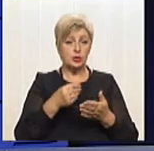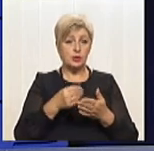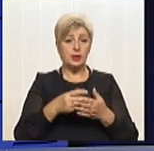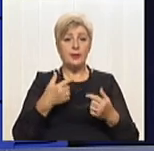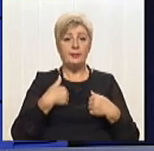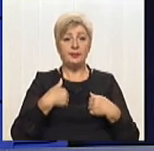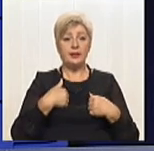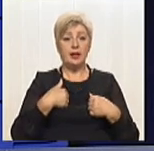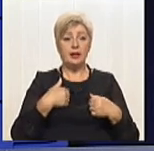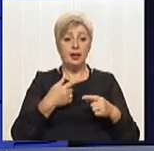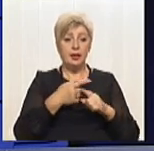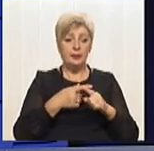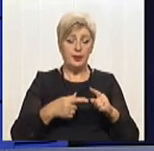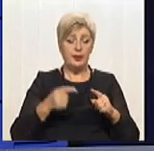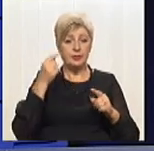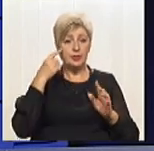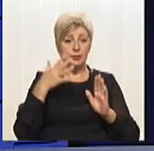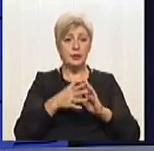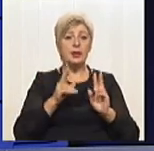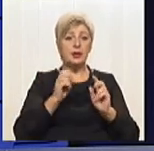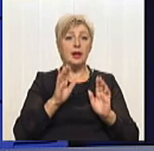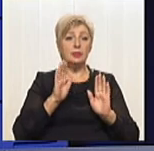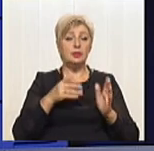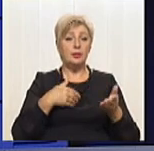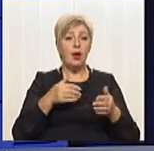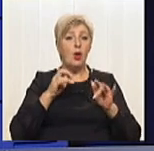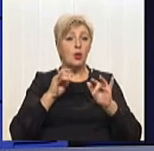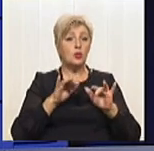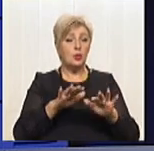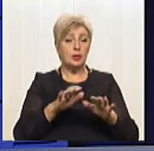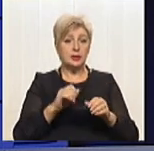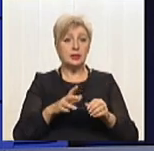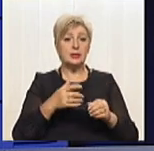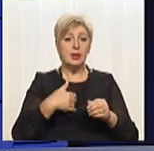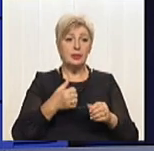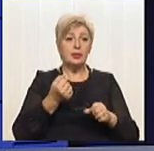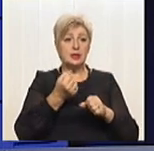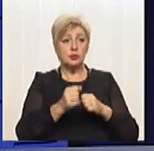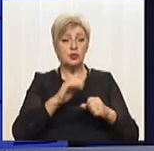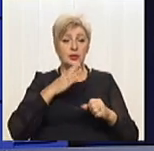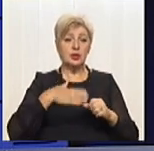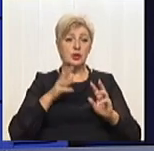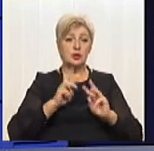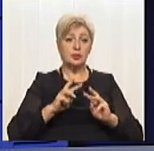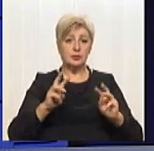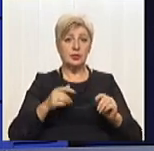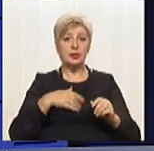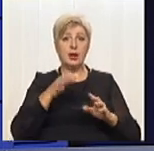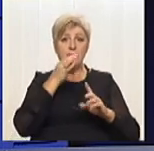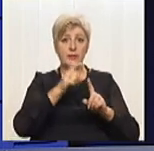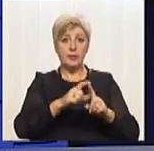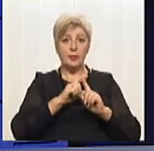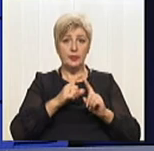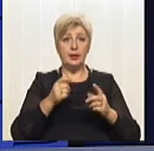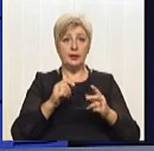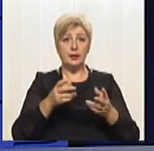Є напіврозуміння, як це буде рухатись, і на форумі ми дуже серйозно, скажімо так, змушували наших міністрів відповідати та давати